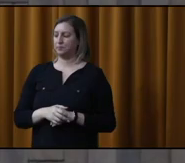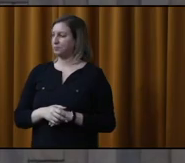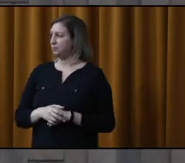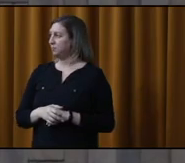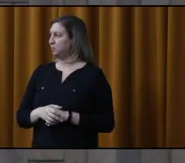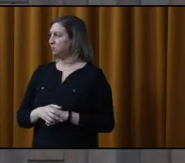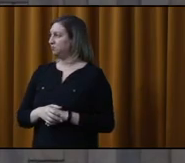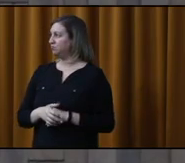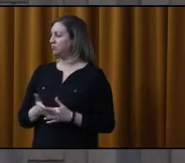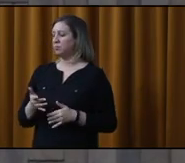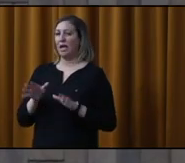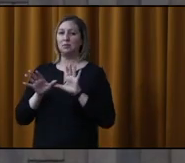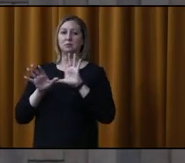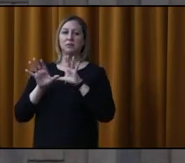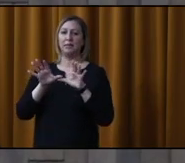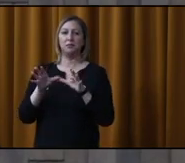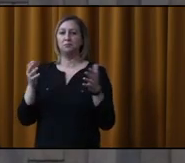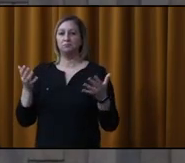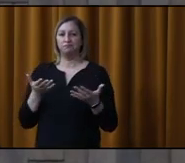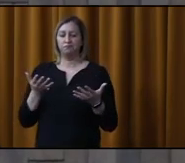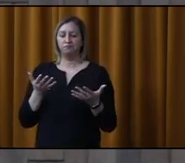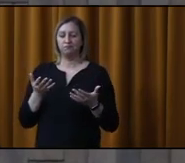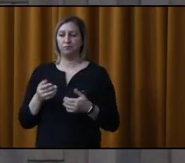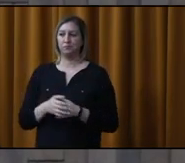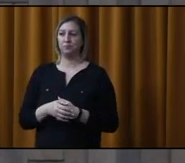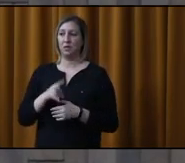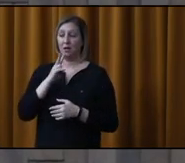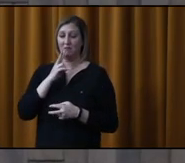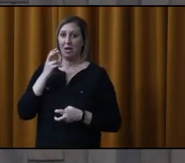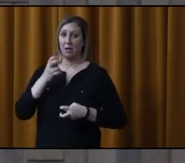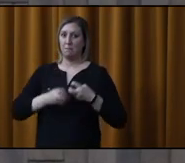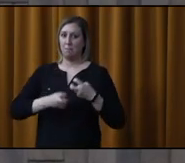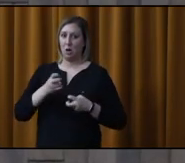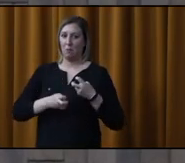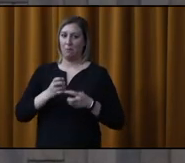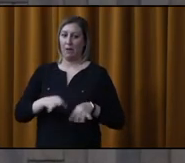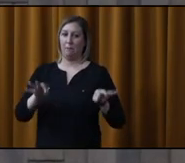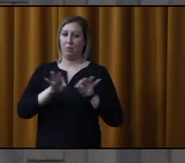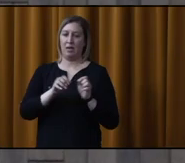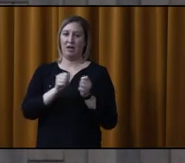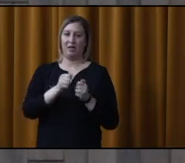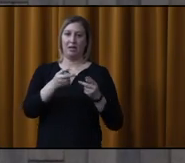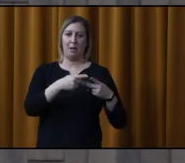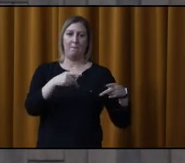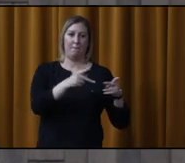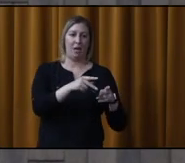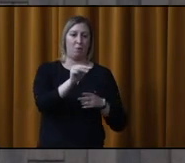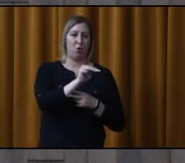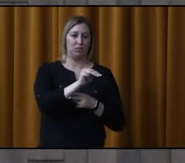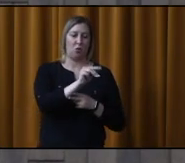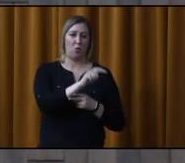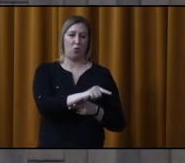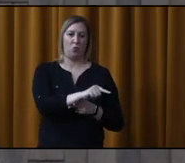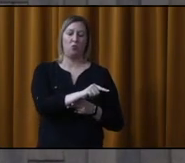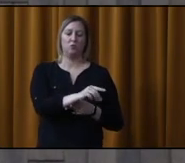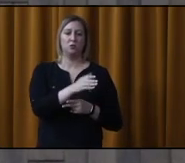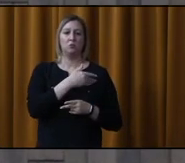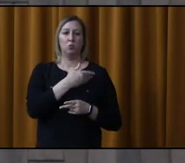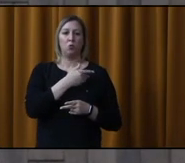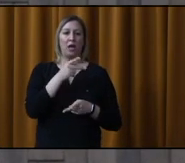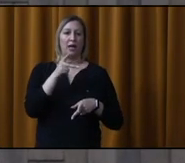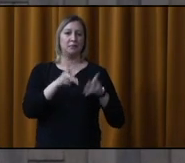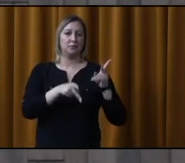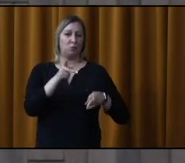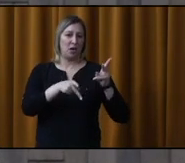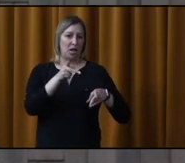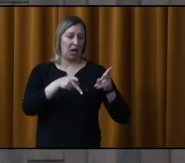Donc, notre stratégie, c'est beaucoup plus de se dire, là, on a vraiment un problème criant avec le parc des moissons, il faut le régler à court terme, parce que les citoyens, ça fait